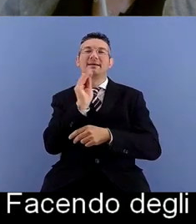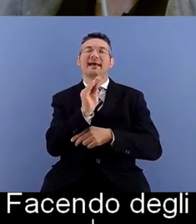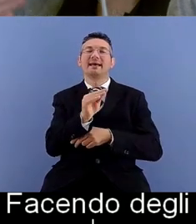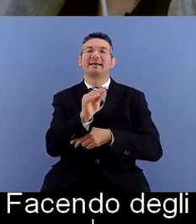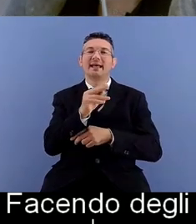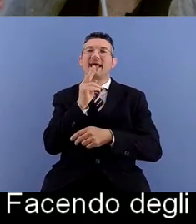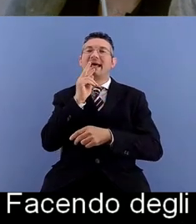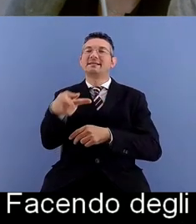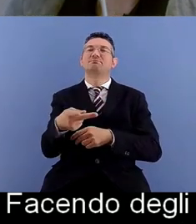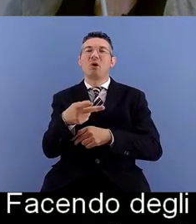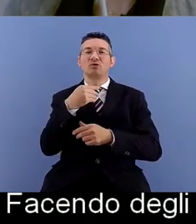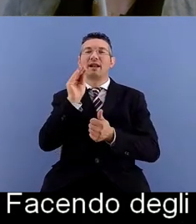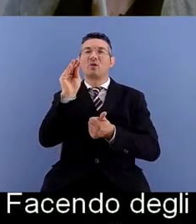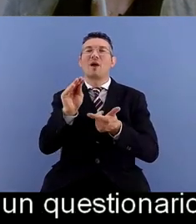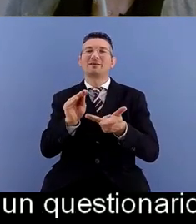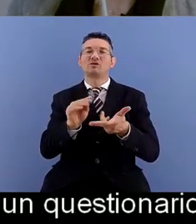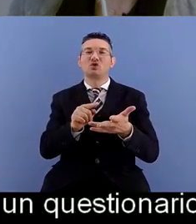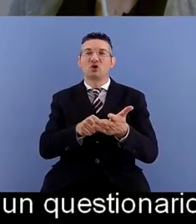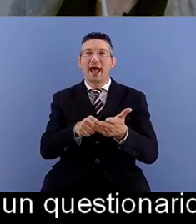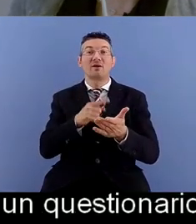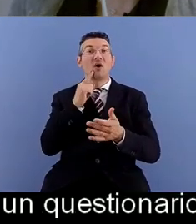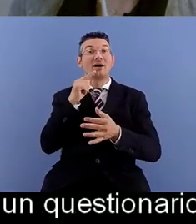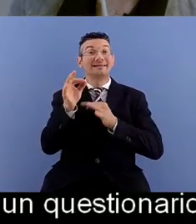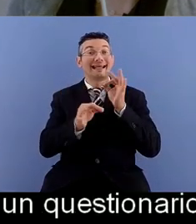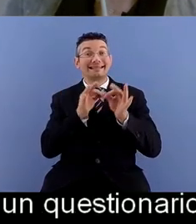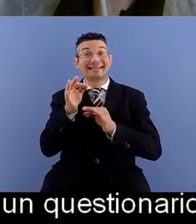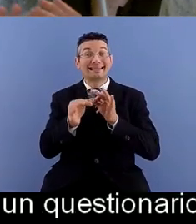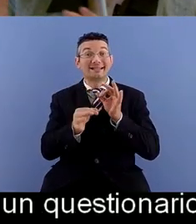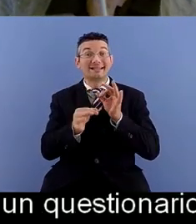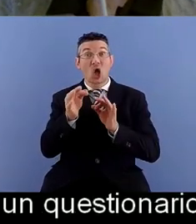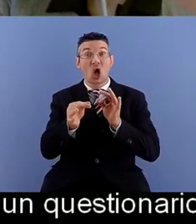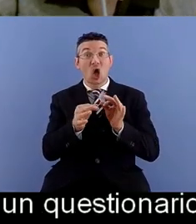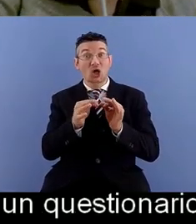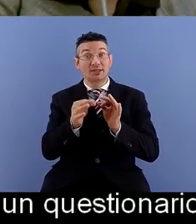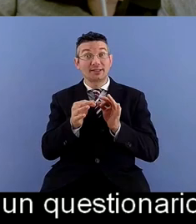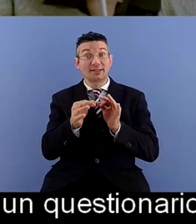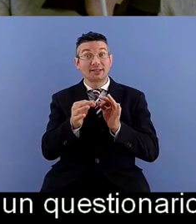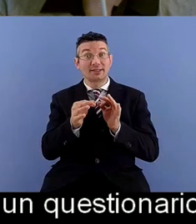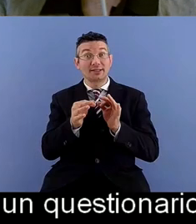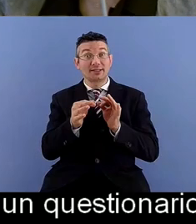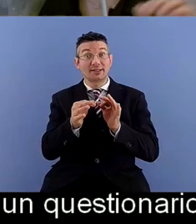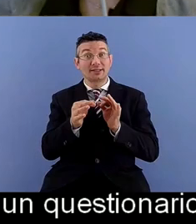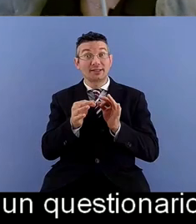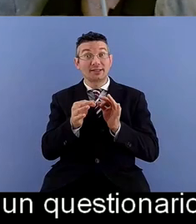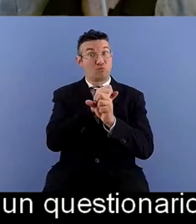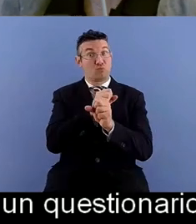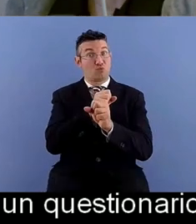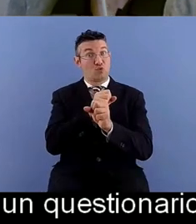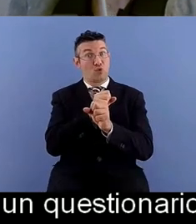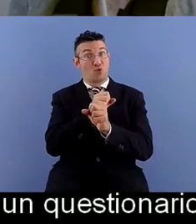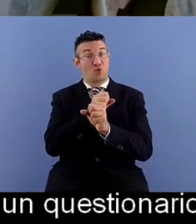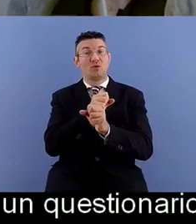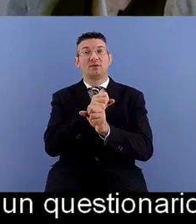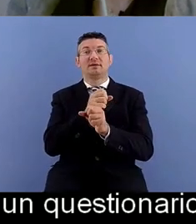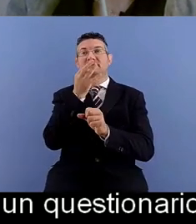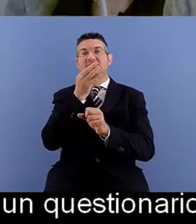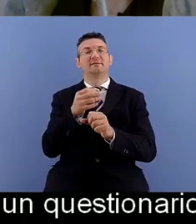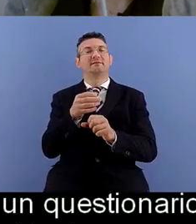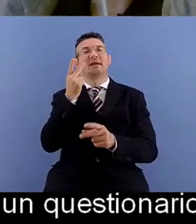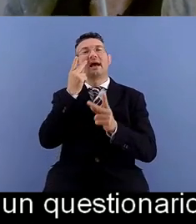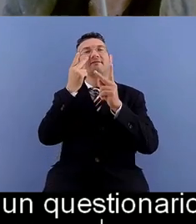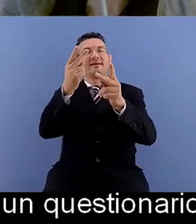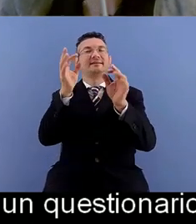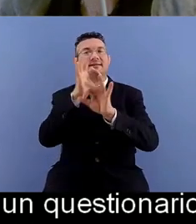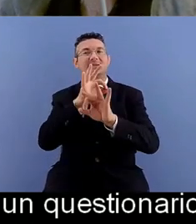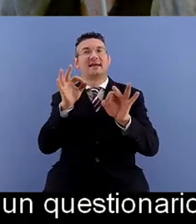ma le descrizioni che escono sono descrizioni al buio quindi con un ambiente oscurato pieno di